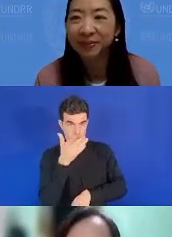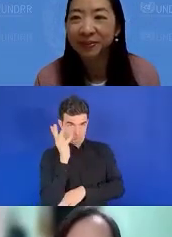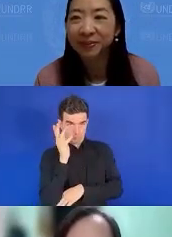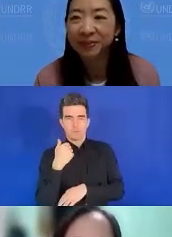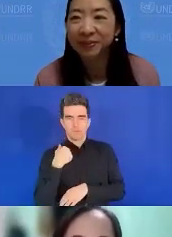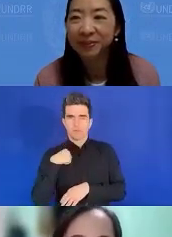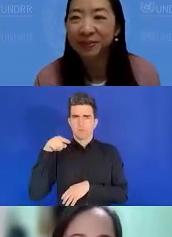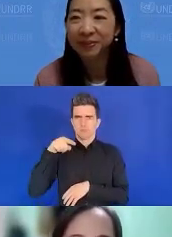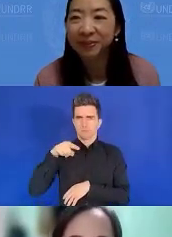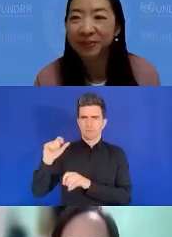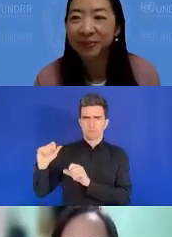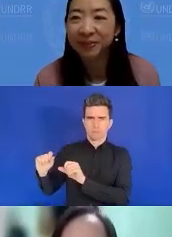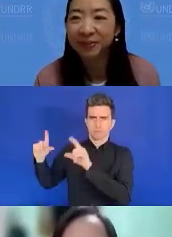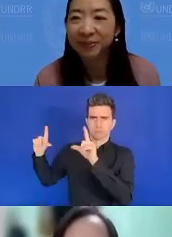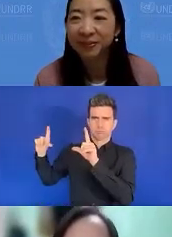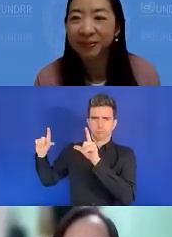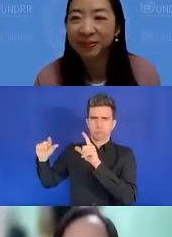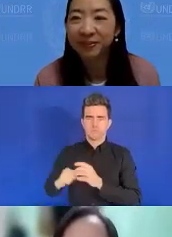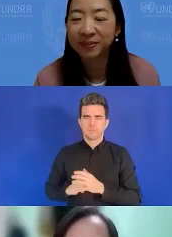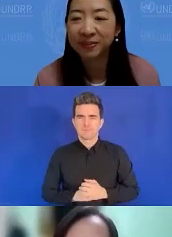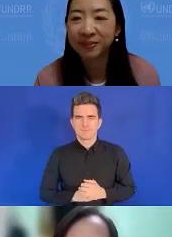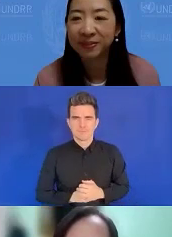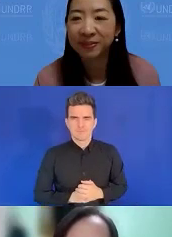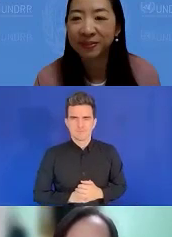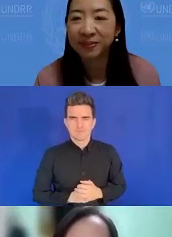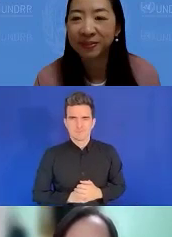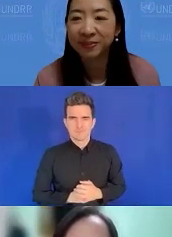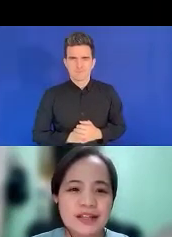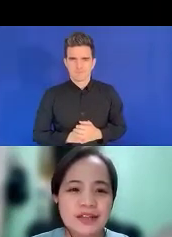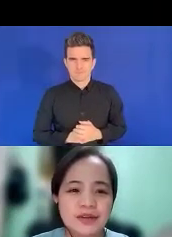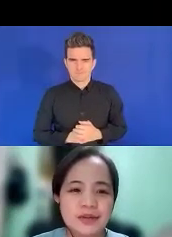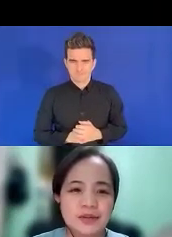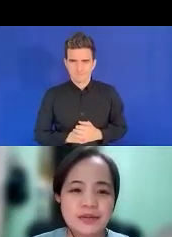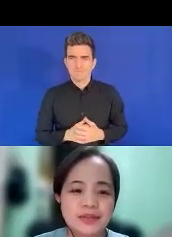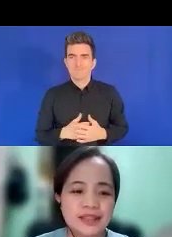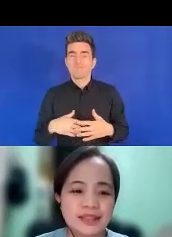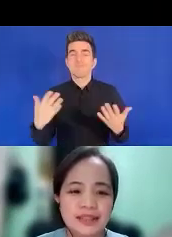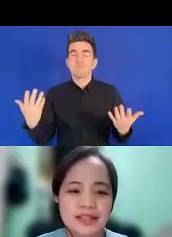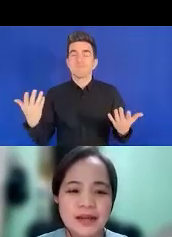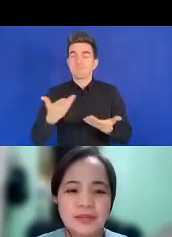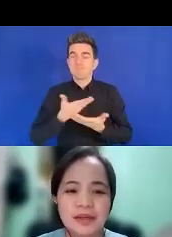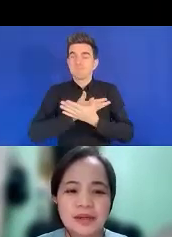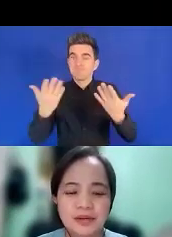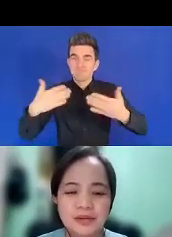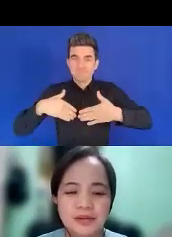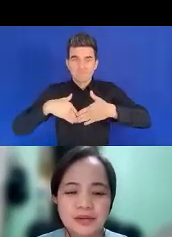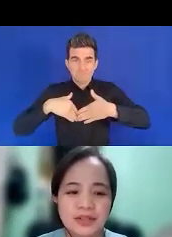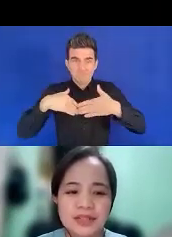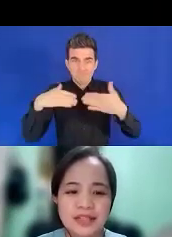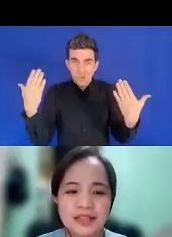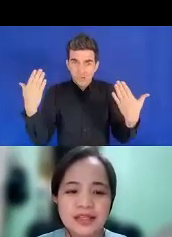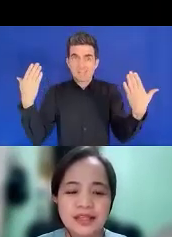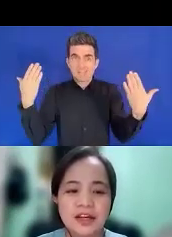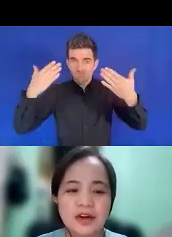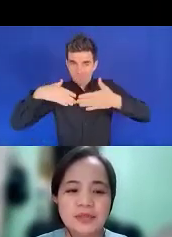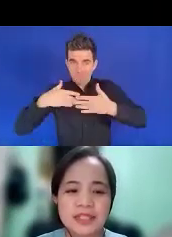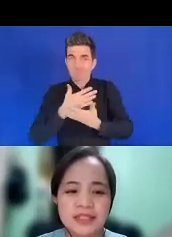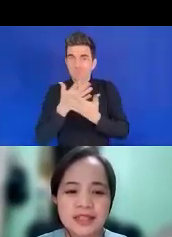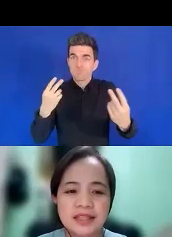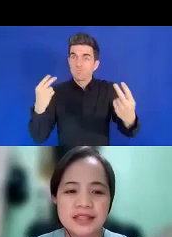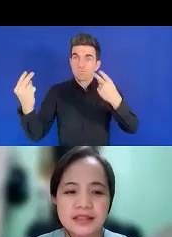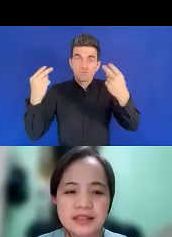la présentation. Bonjour, bon après-midi et bonsoir.'est un plaisir pour moi de vous présenter